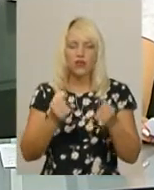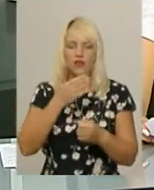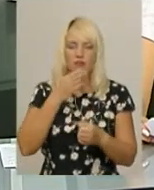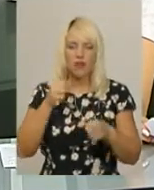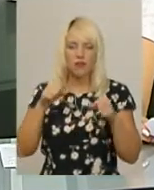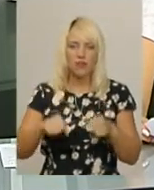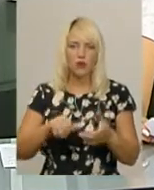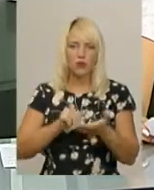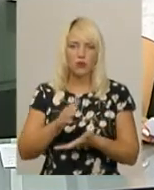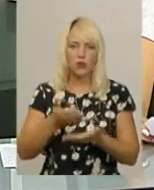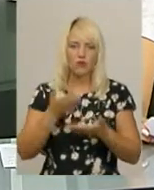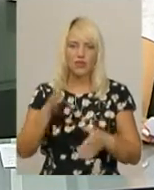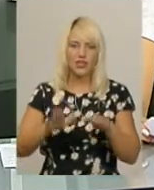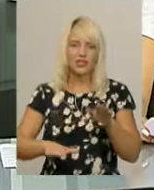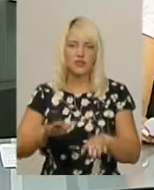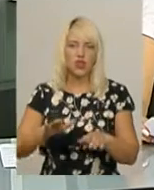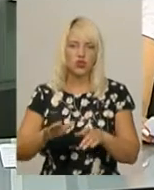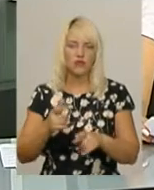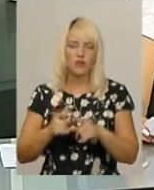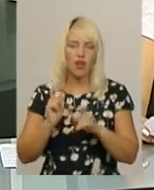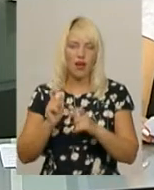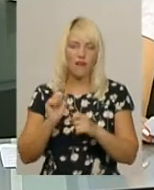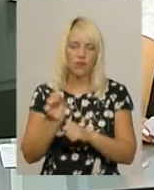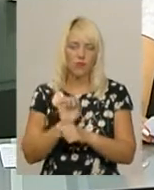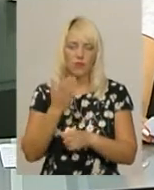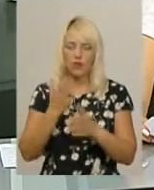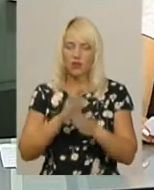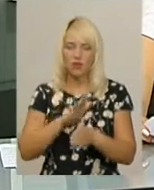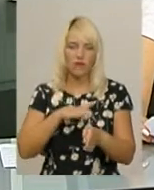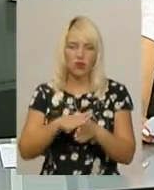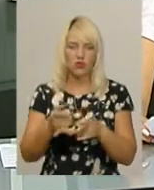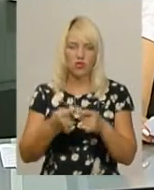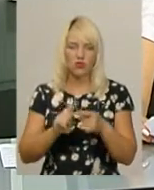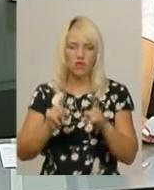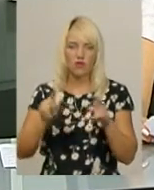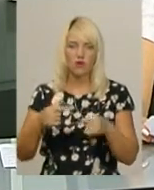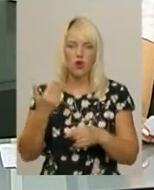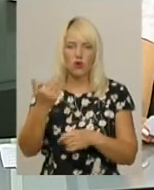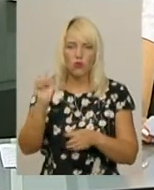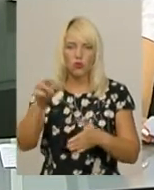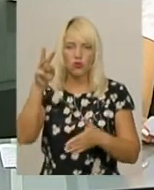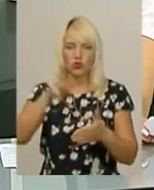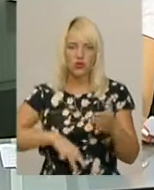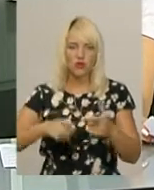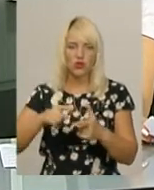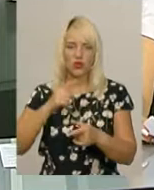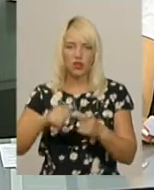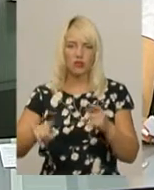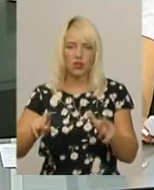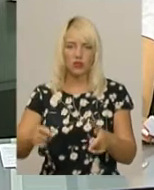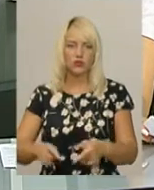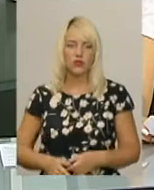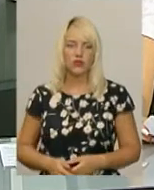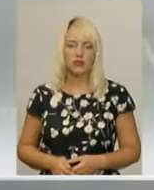права відмовитися від зважування вантажівки. За його словами, у разі невиконання цієї вимоги його можуть аштрафувати або заарештувати.